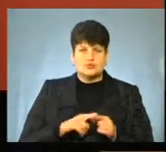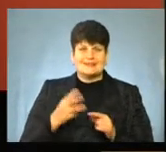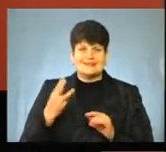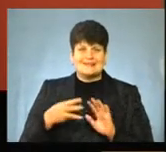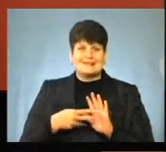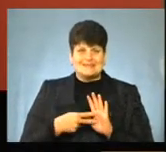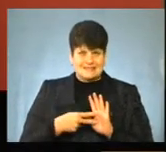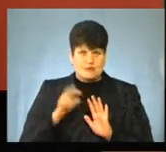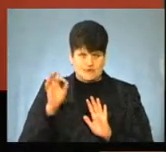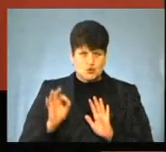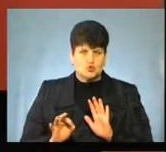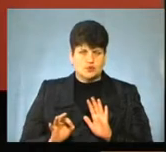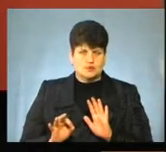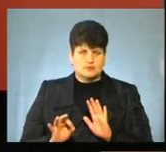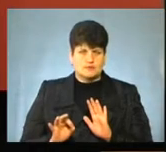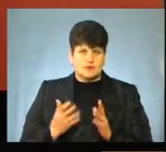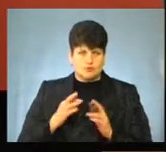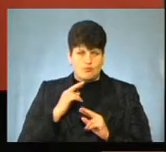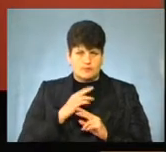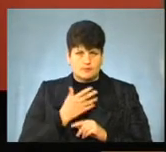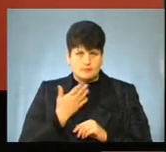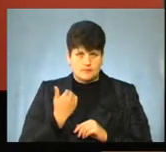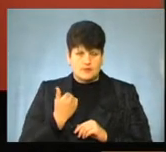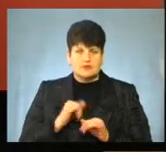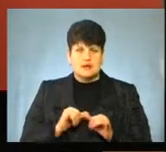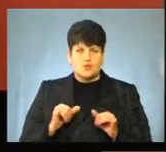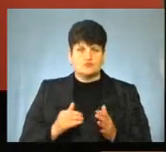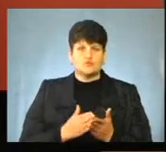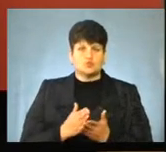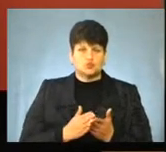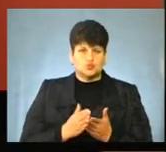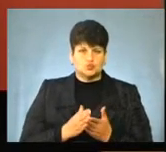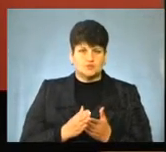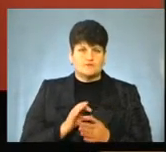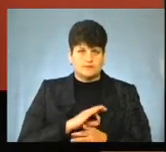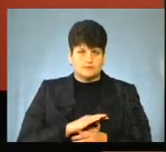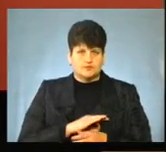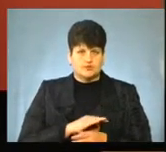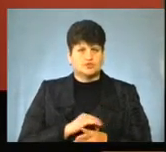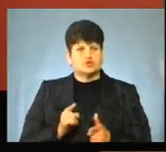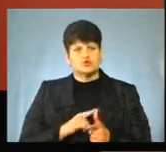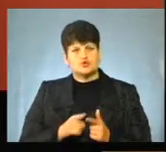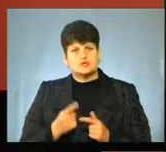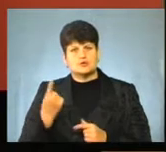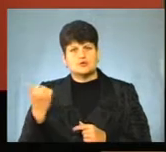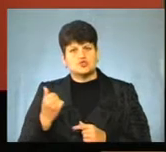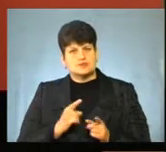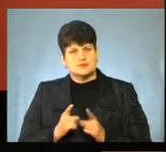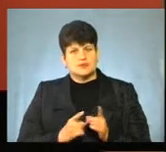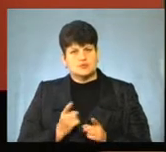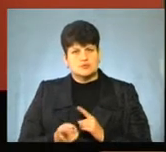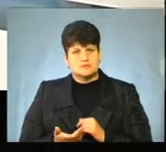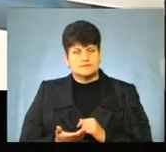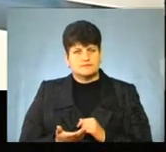37%. Якщо я не помиляюся, цих коштів на розвиток інфраструктури громади освоїли. Чи щось за тиждень змінилося?